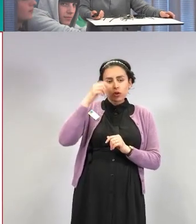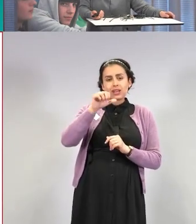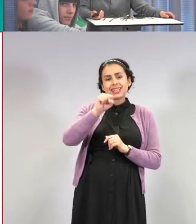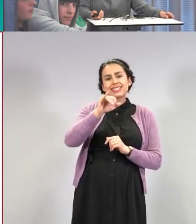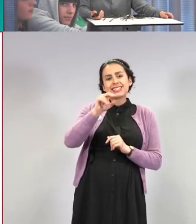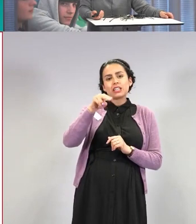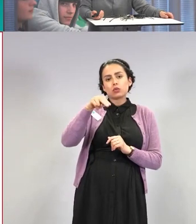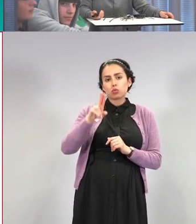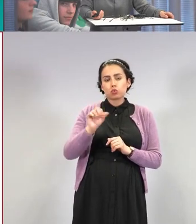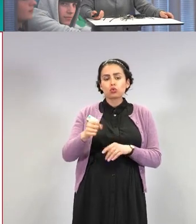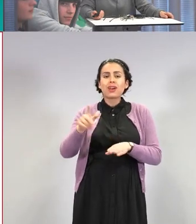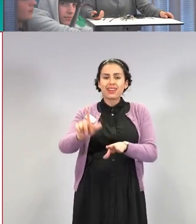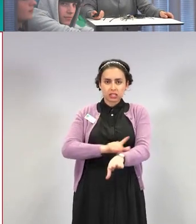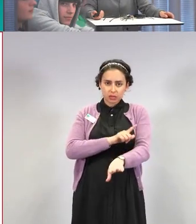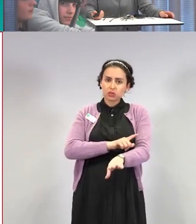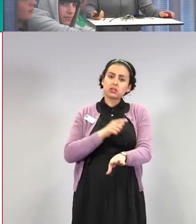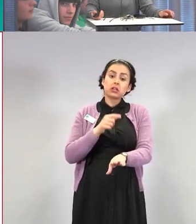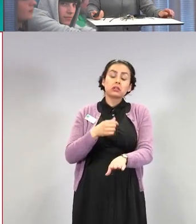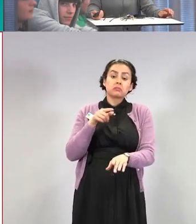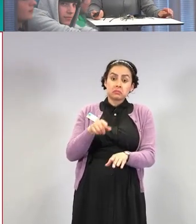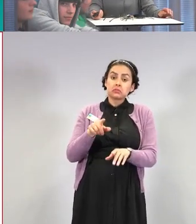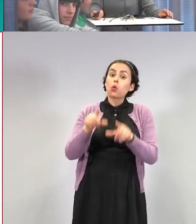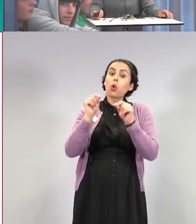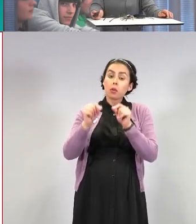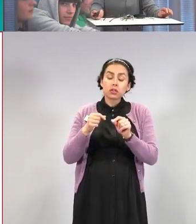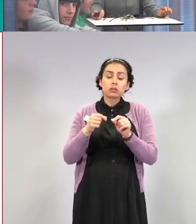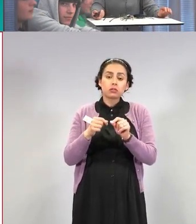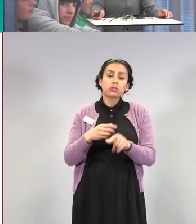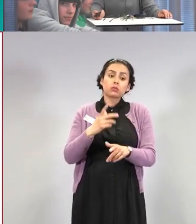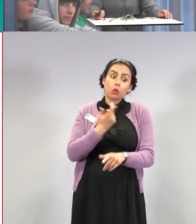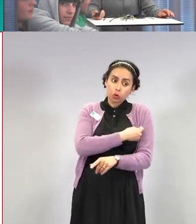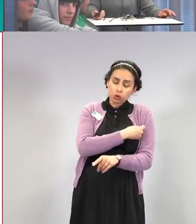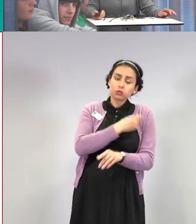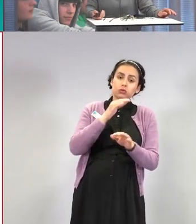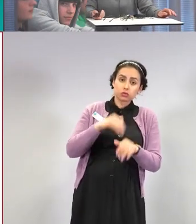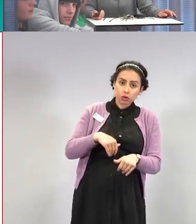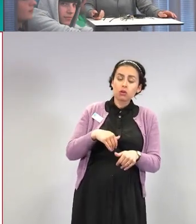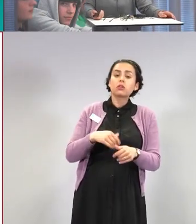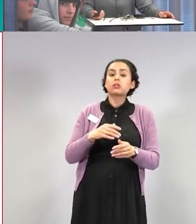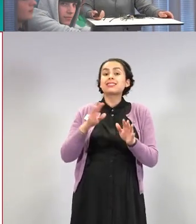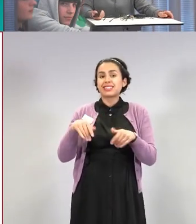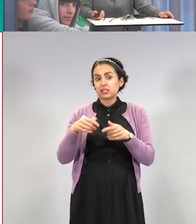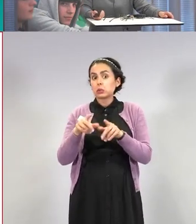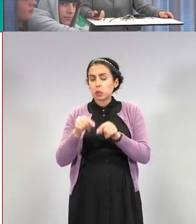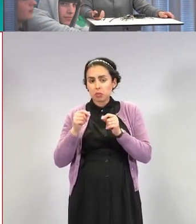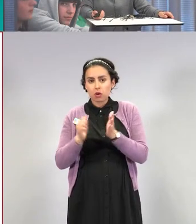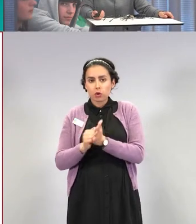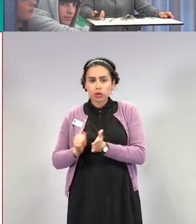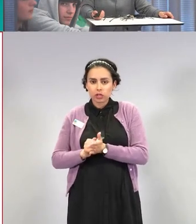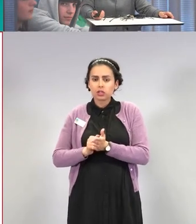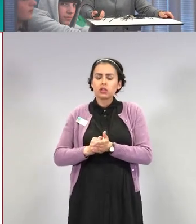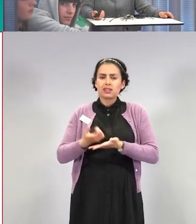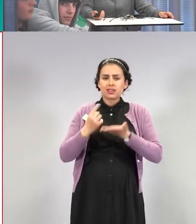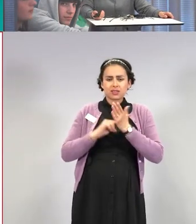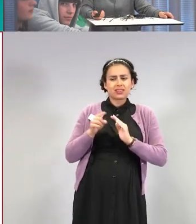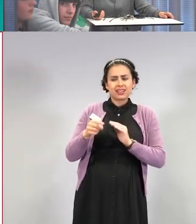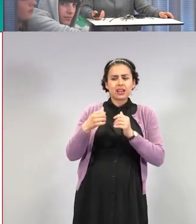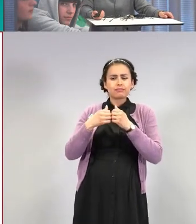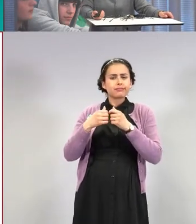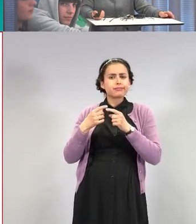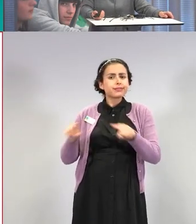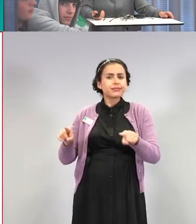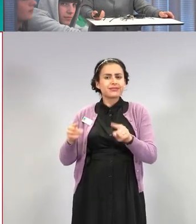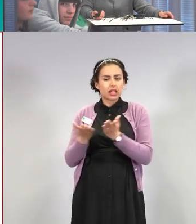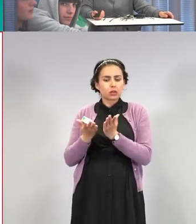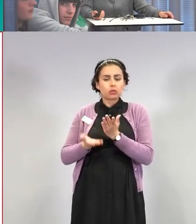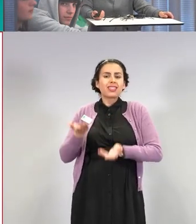tapauksilla, jotka on todettu rokotusten jälkeen. Nämä eroavat juuri rokotuksiin liittyvät aivojen laskimohyytymät sillä tavalla,